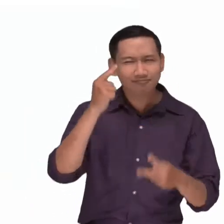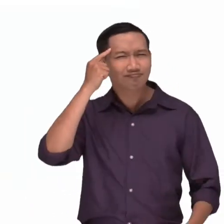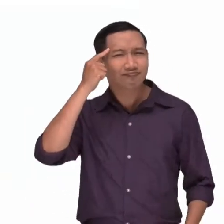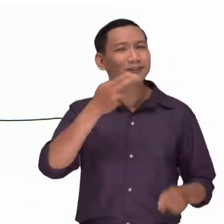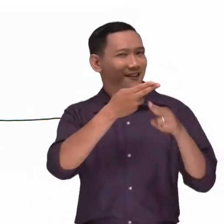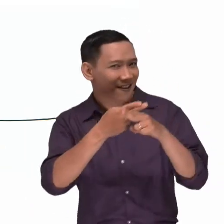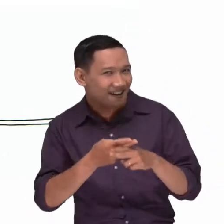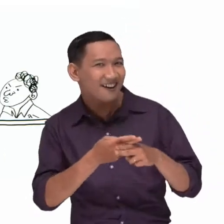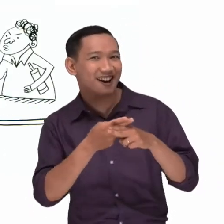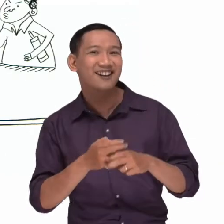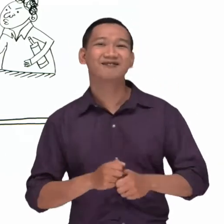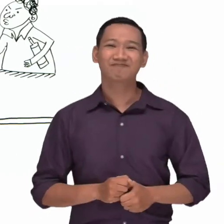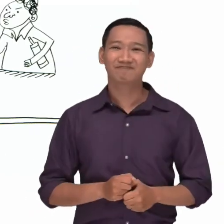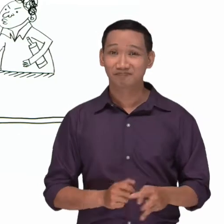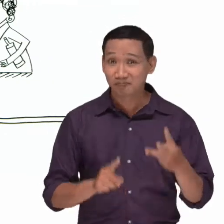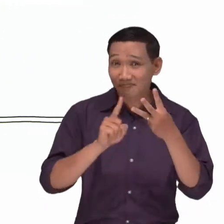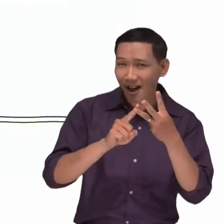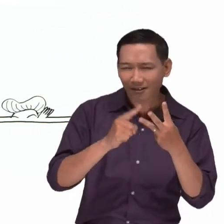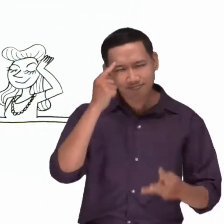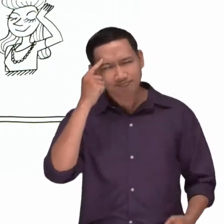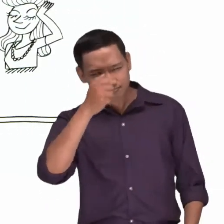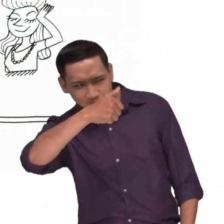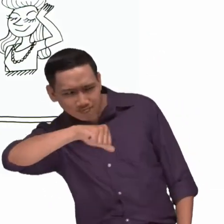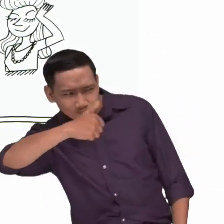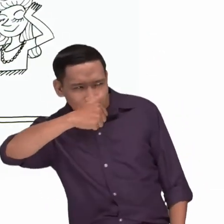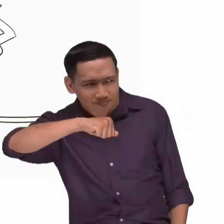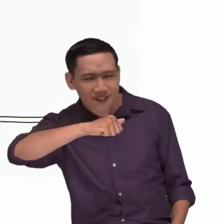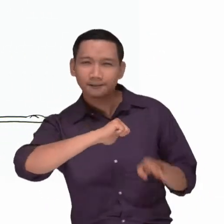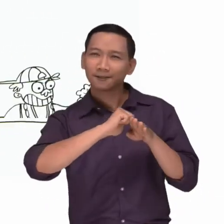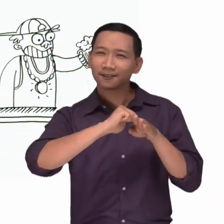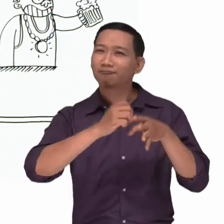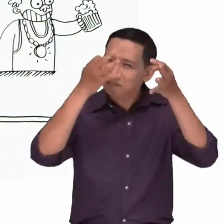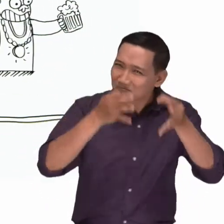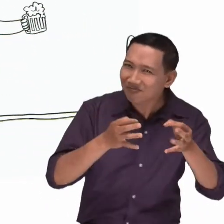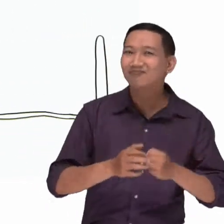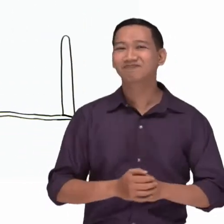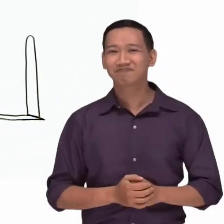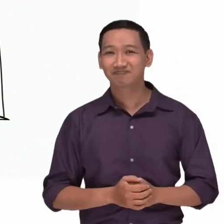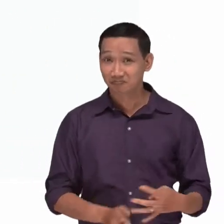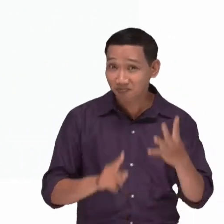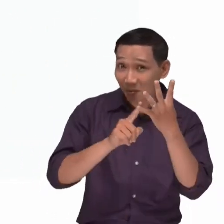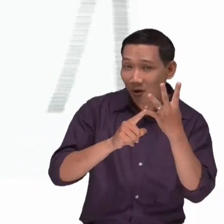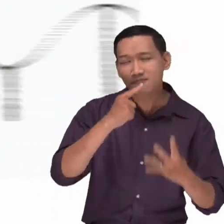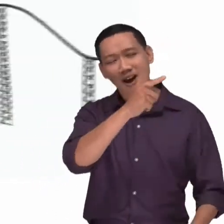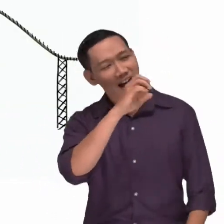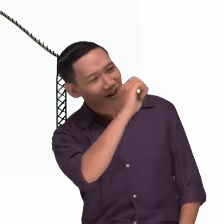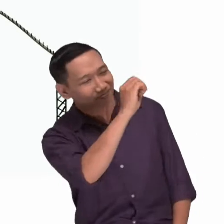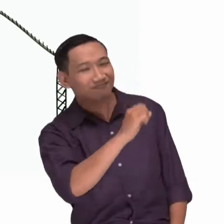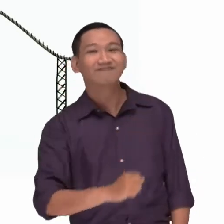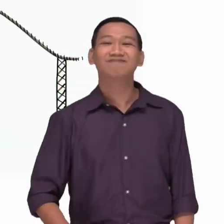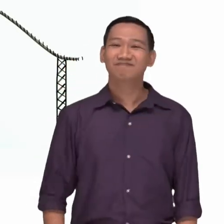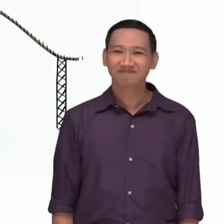Hãy luôn đề phòng những nguy hiểm Nghĩ đến hậu quả Vạch kế hoạch Và hành động